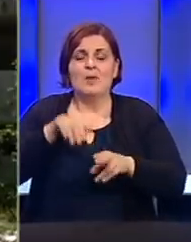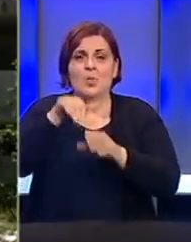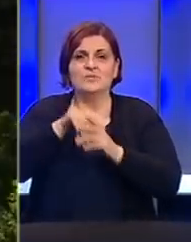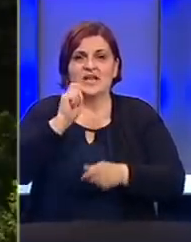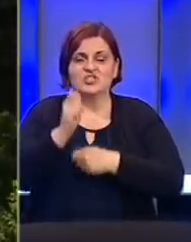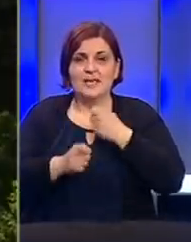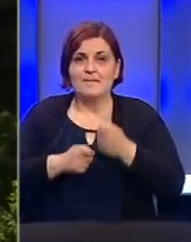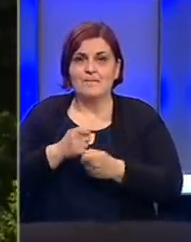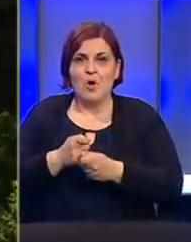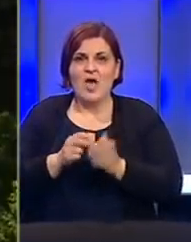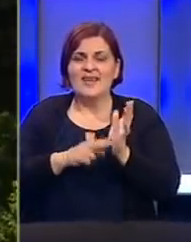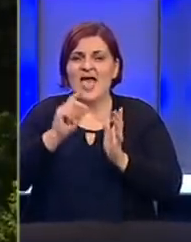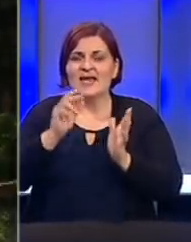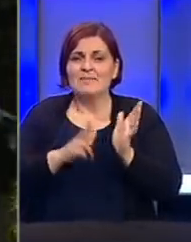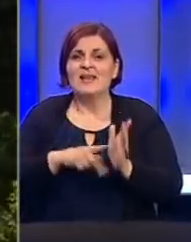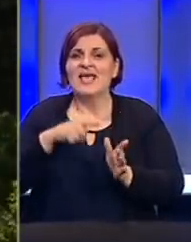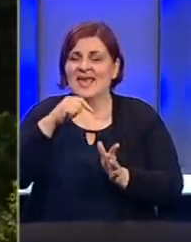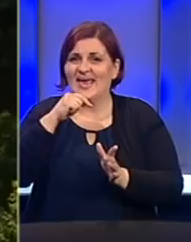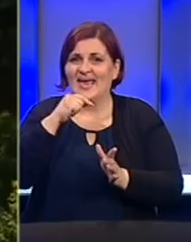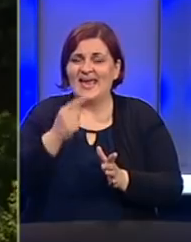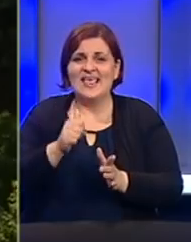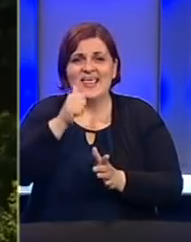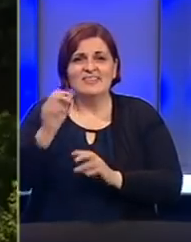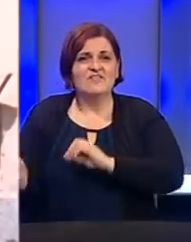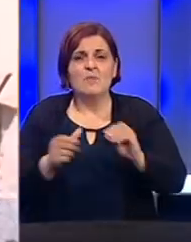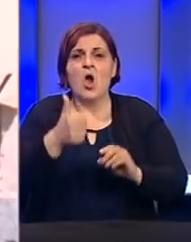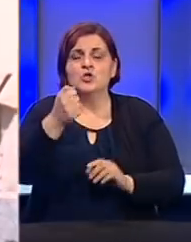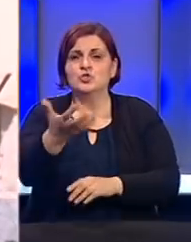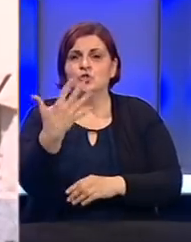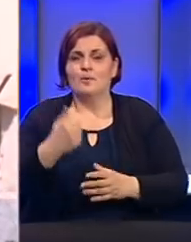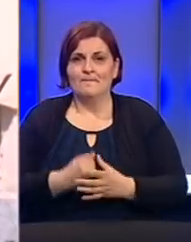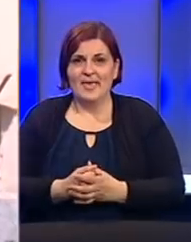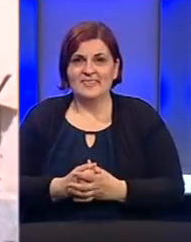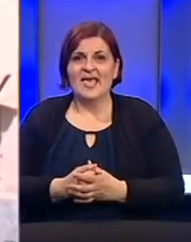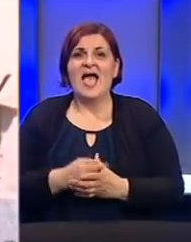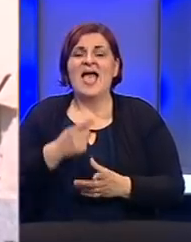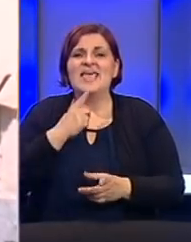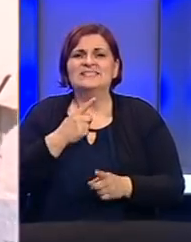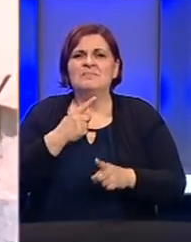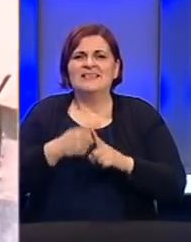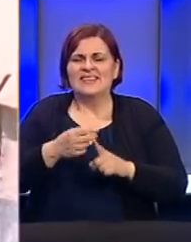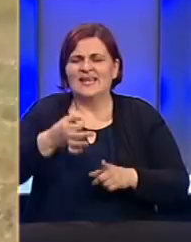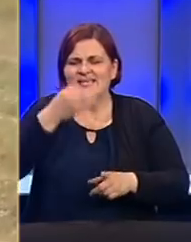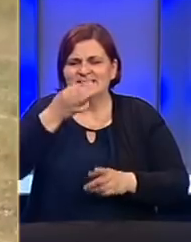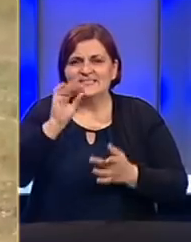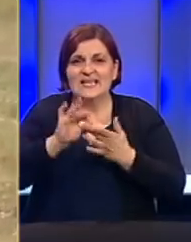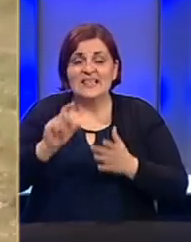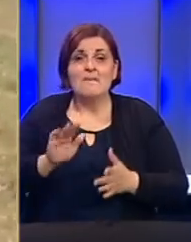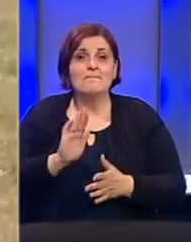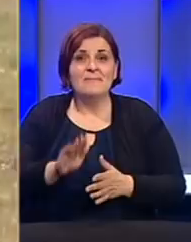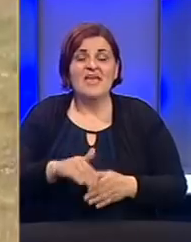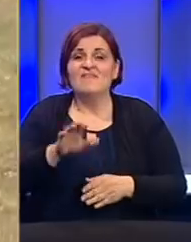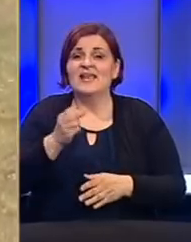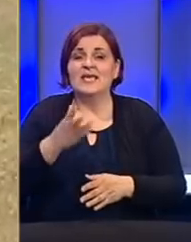unutrašnjih poslova Nermin Kljajić te ističe da ih dnevno izmjeste oko 150 jer im se rade detaljni zdravstveni testovi. Međutim,